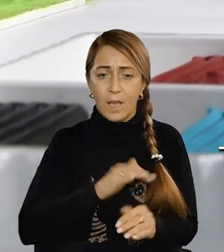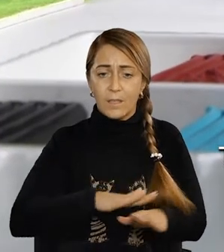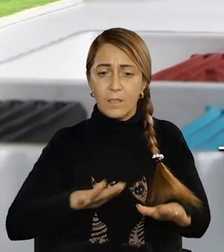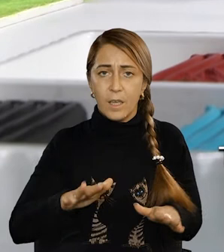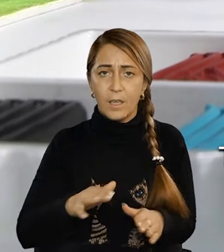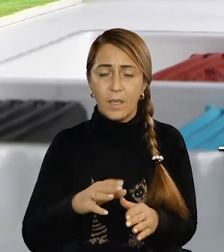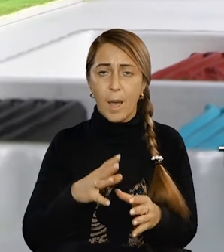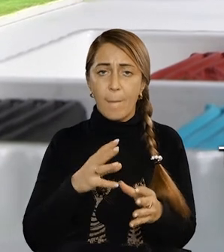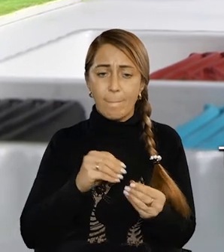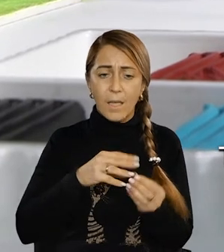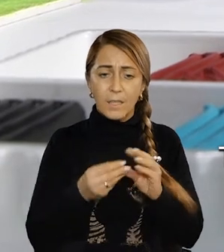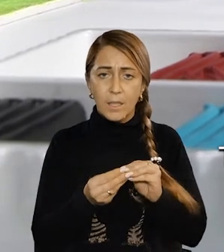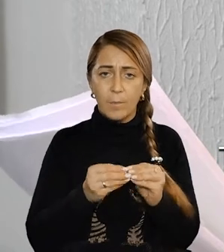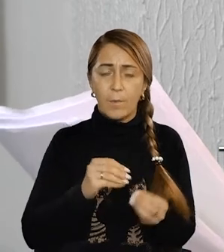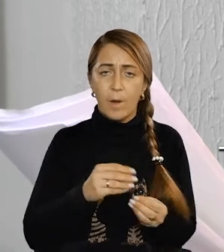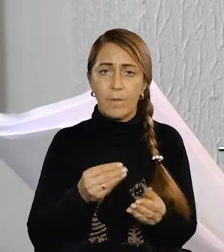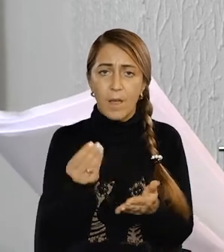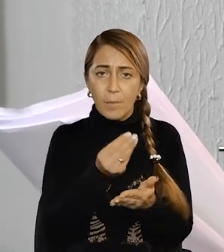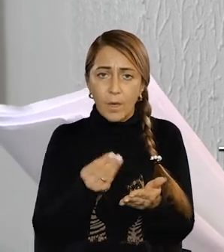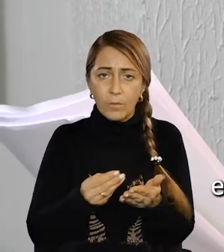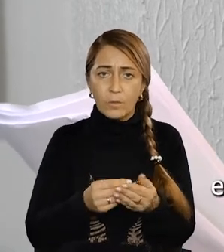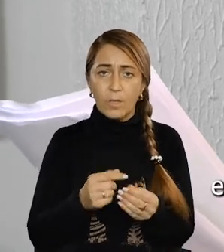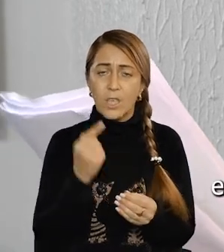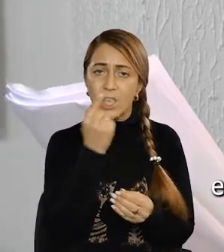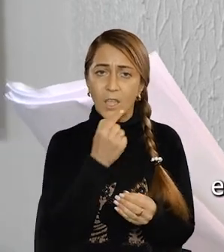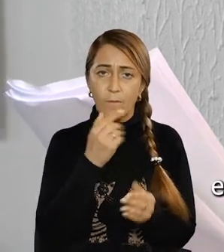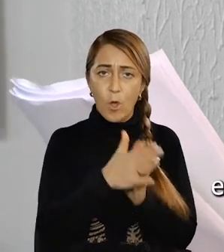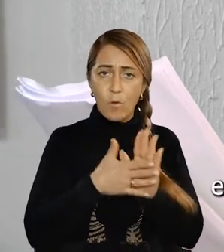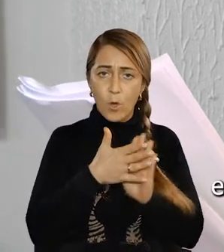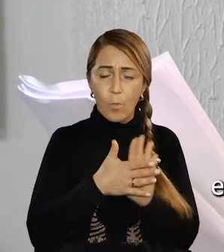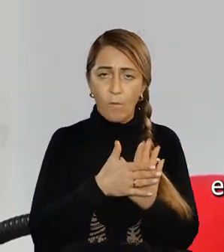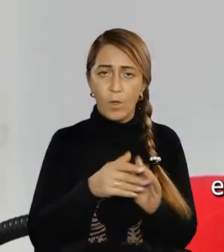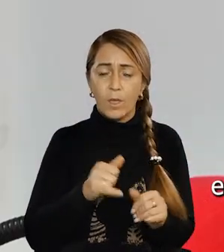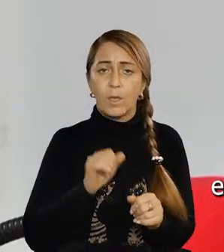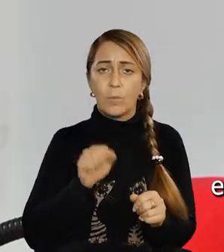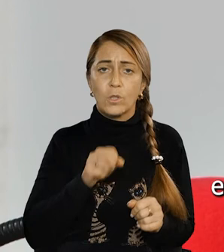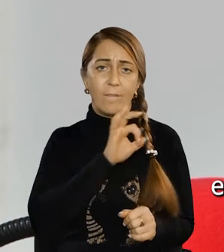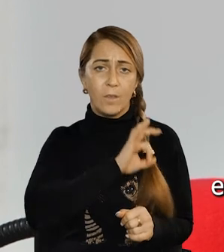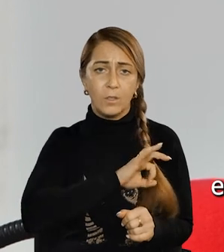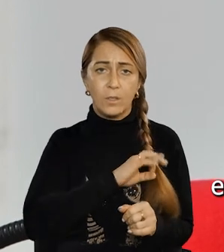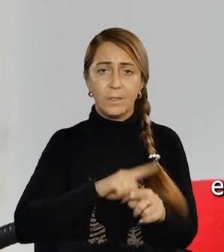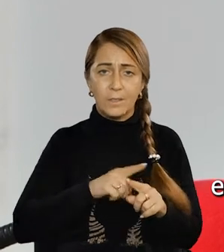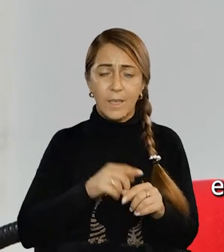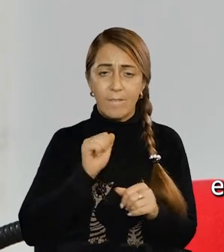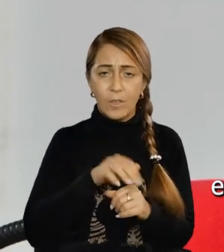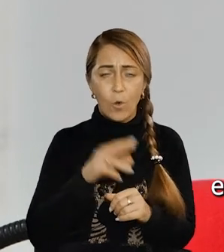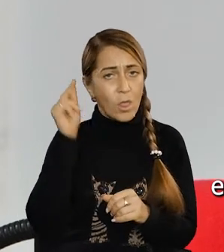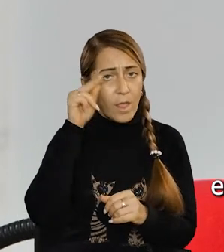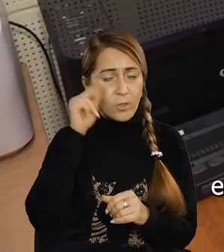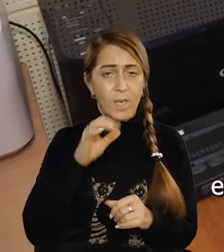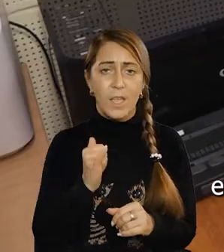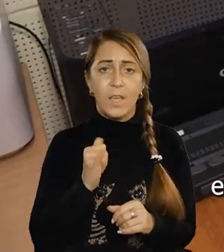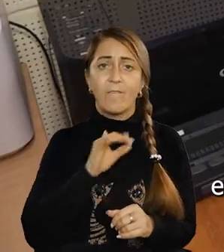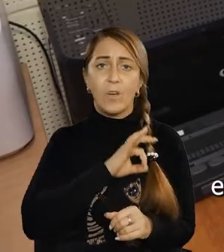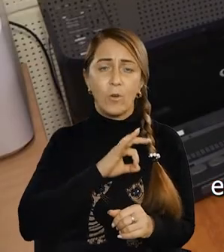застосуванням пластилінової анімації, з дублюванням жестовою мовою, дозволить використовувати вказані книги та відео у навчальних та